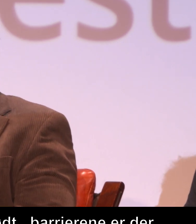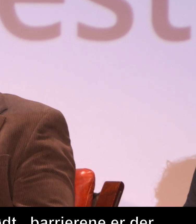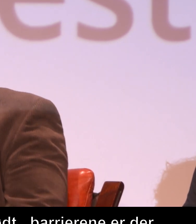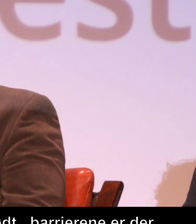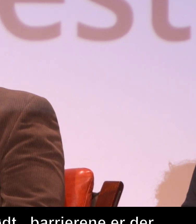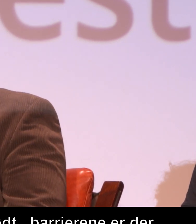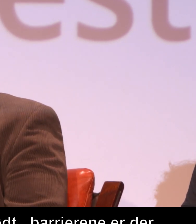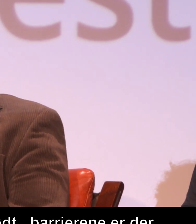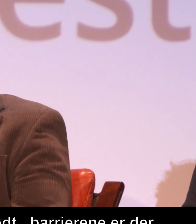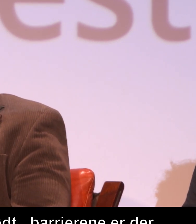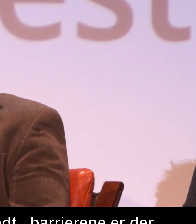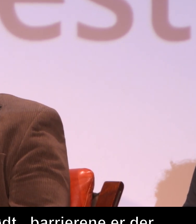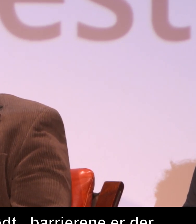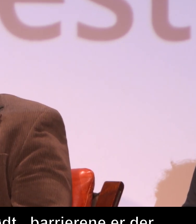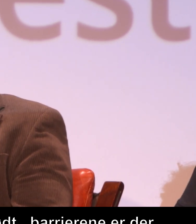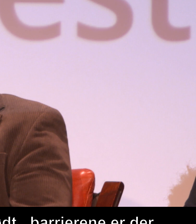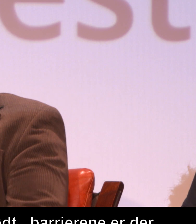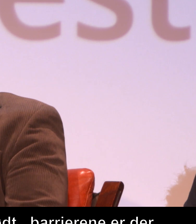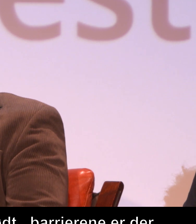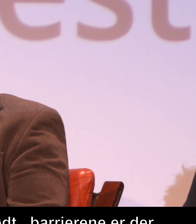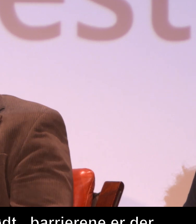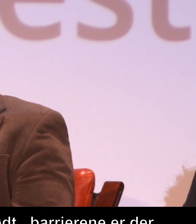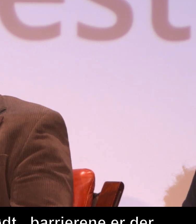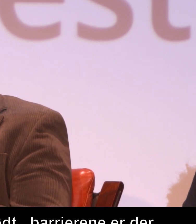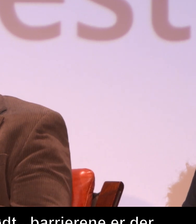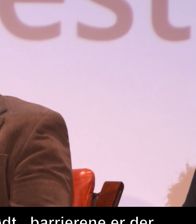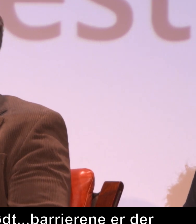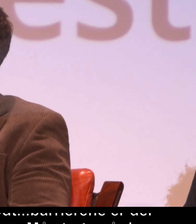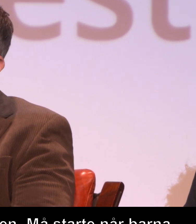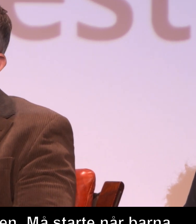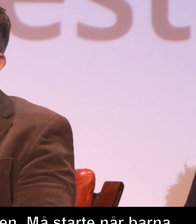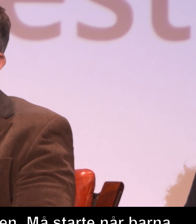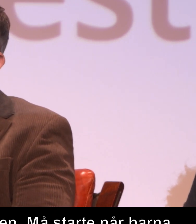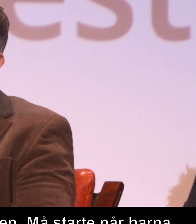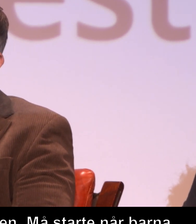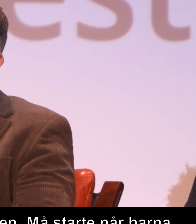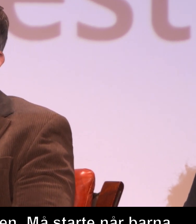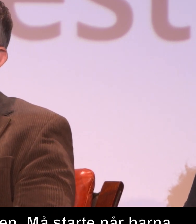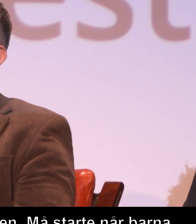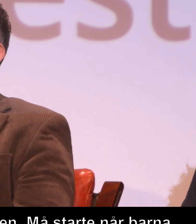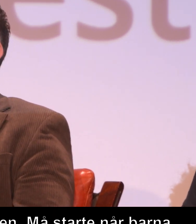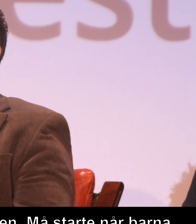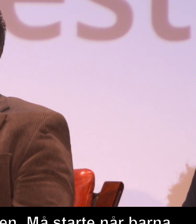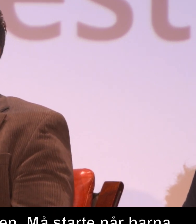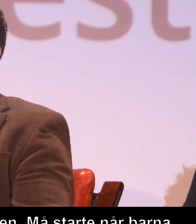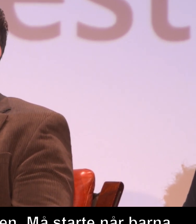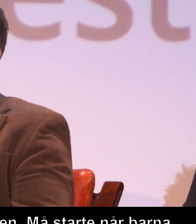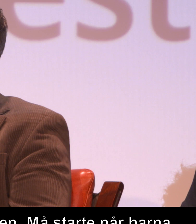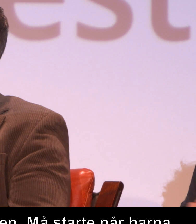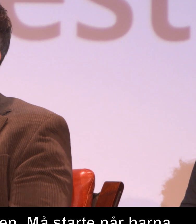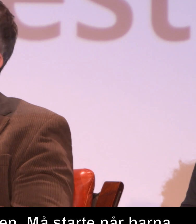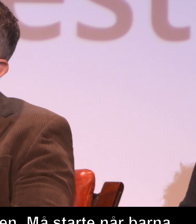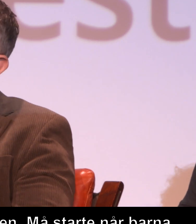allerede når ungene blir født. og en av årsakene til at vi valgte kvotering er på